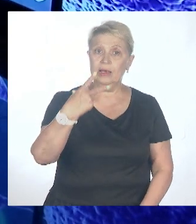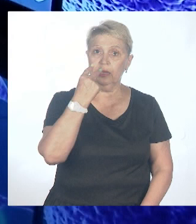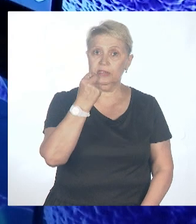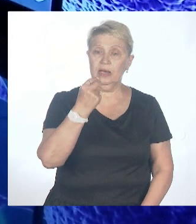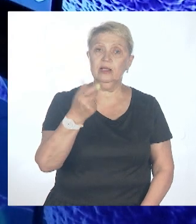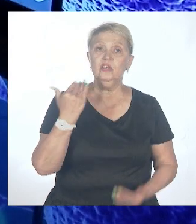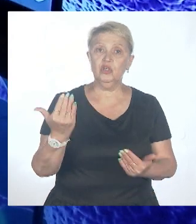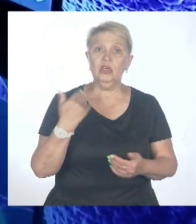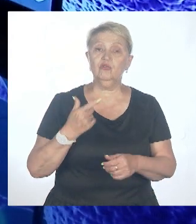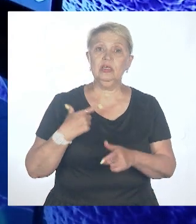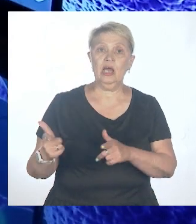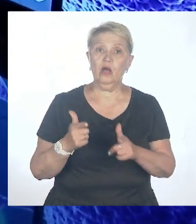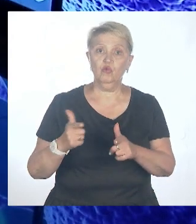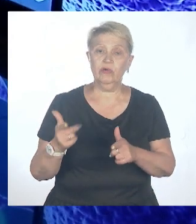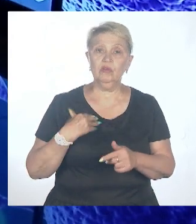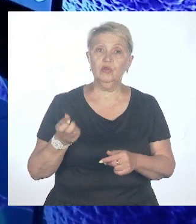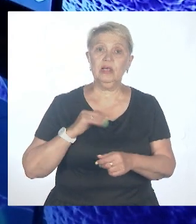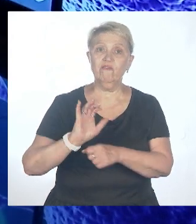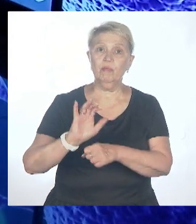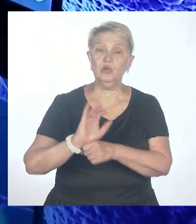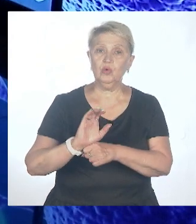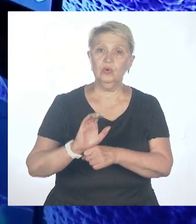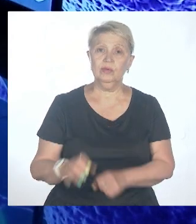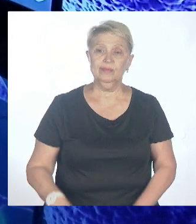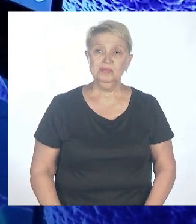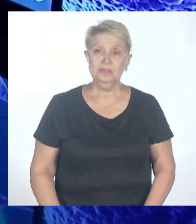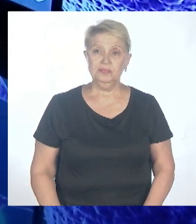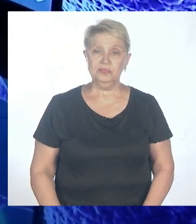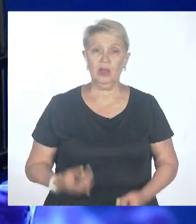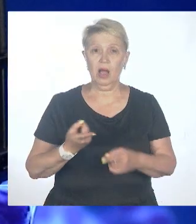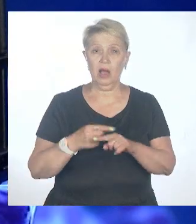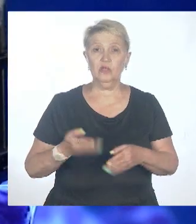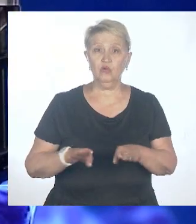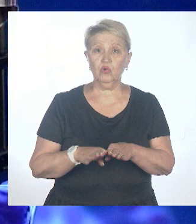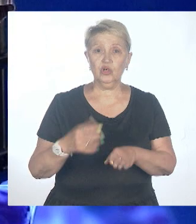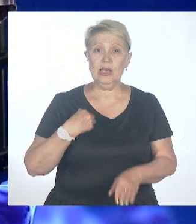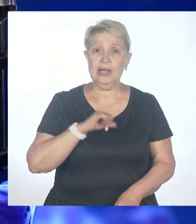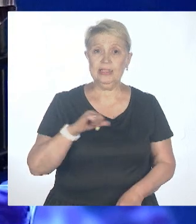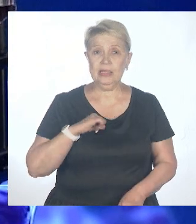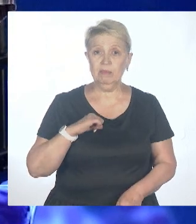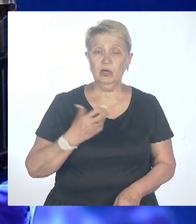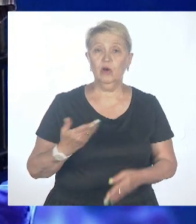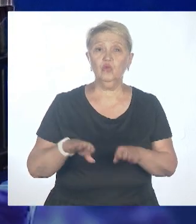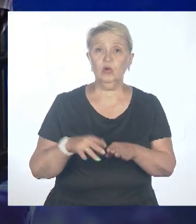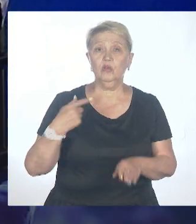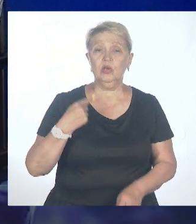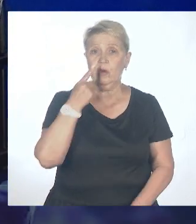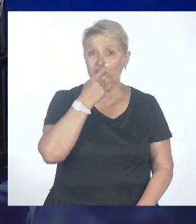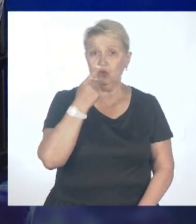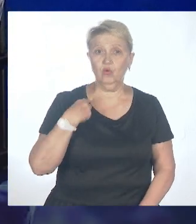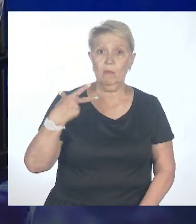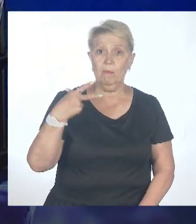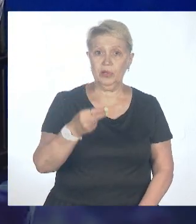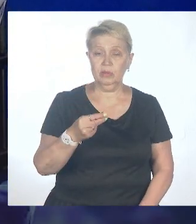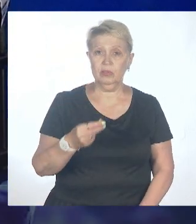выпуску, вроде бы решили проблемы с этими насадками назальными. По сути, это то же самое, просто распыляется в полости носа. И смотрите, что